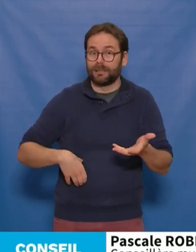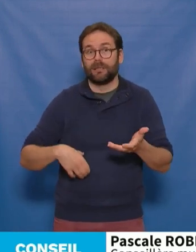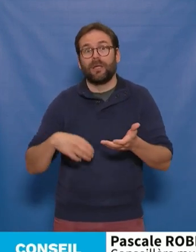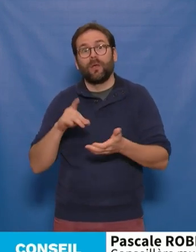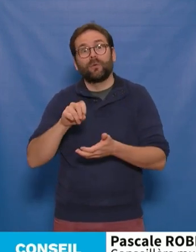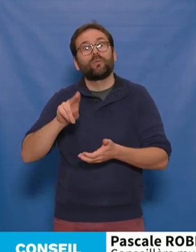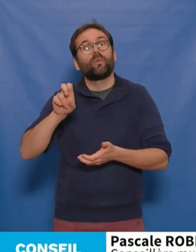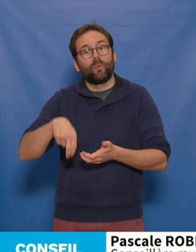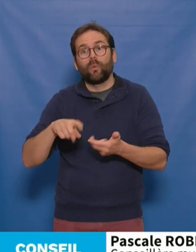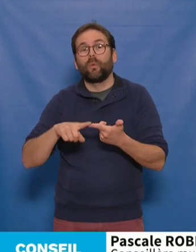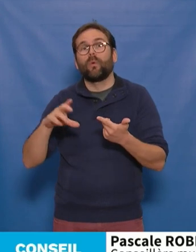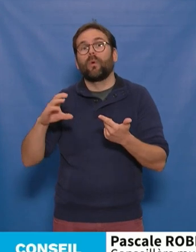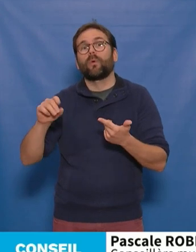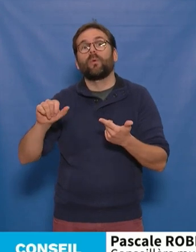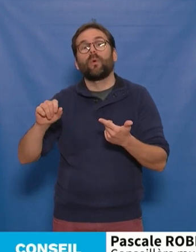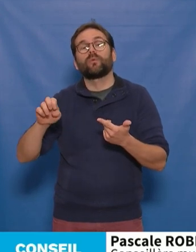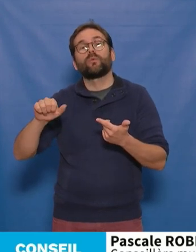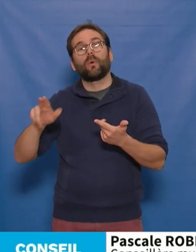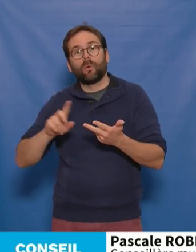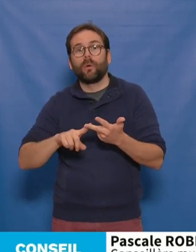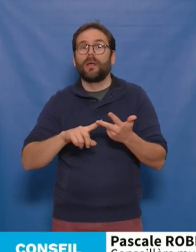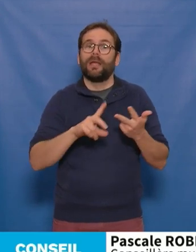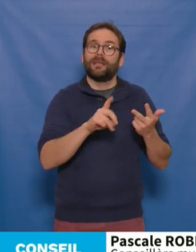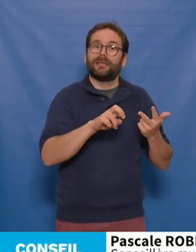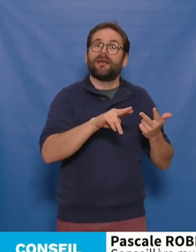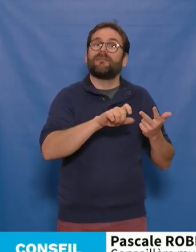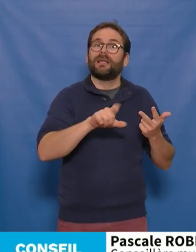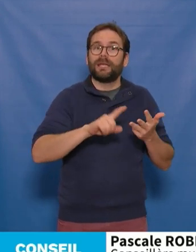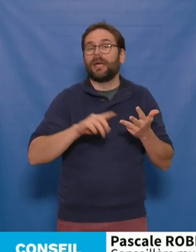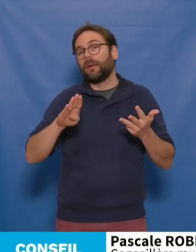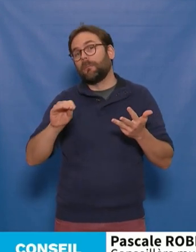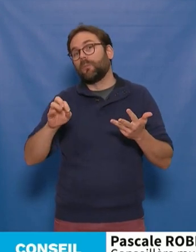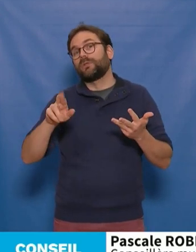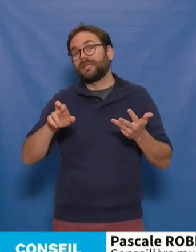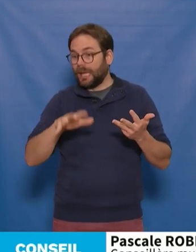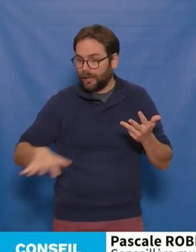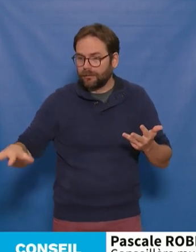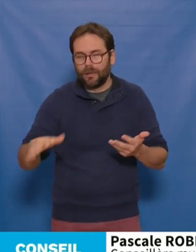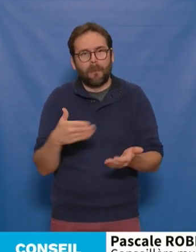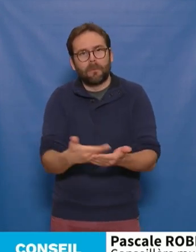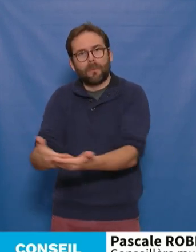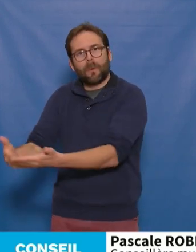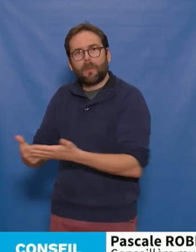Doulon, du Clotoro, des pôles de Dervallière et bientôt de Bottières en sont l'illustration. Je vous remercie. Merci.